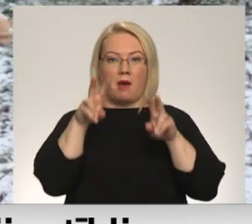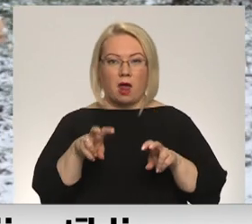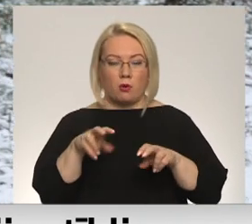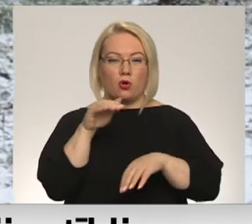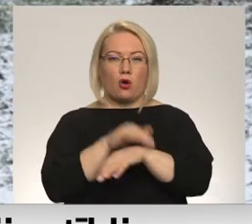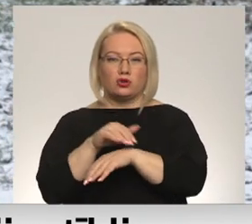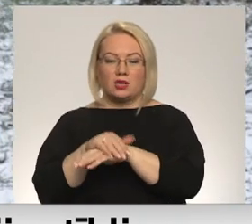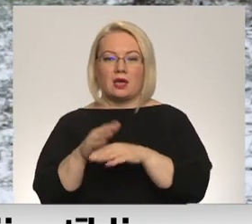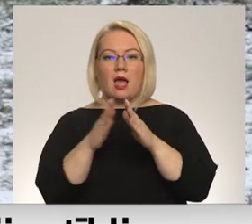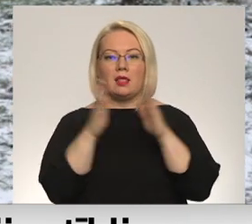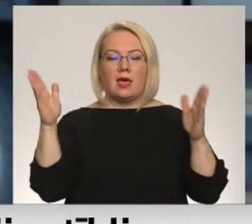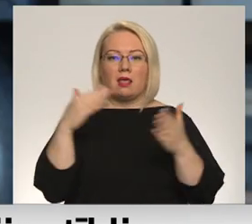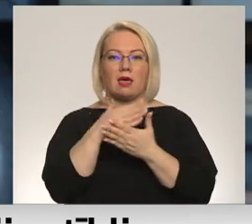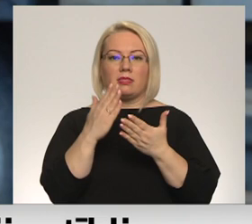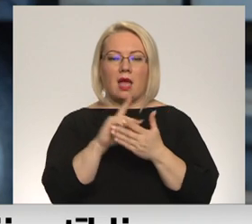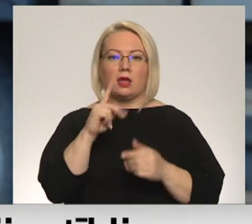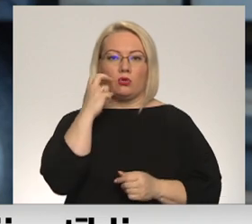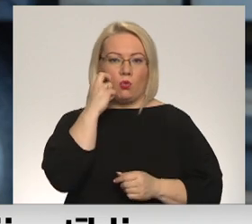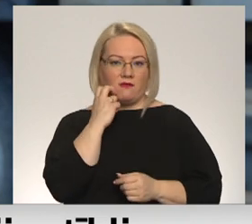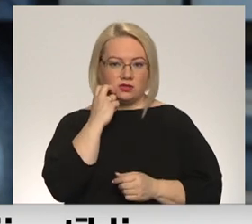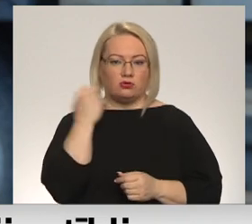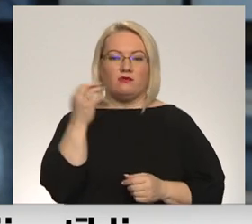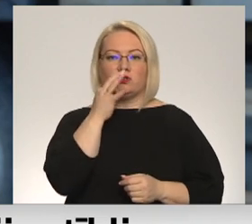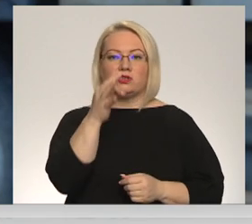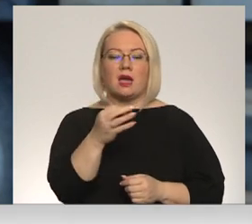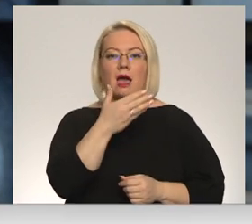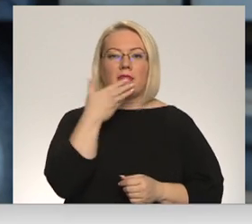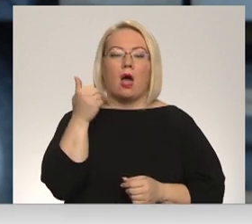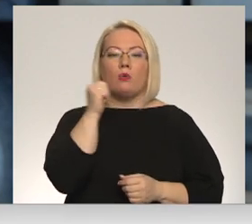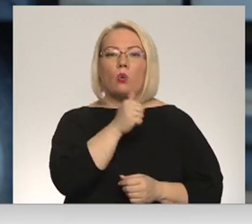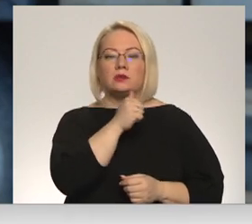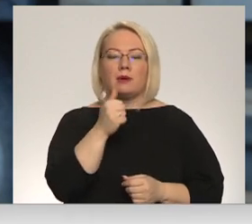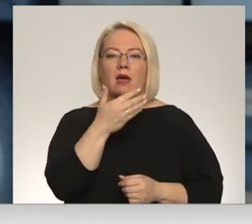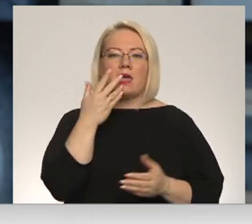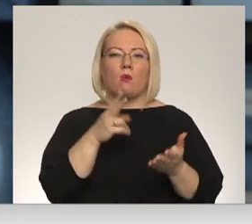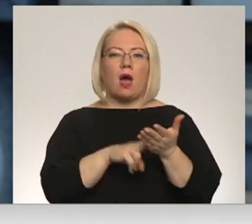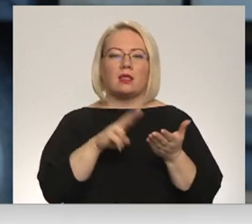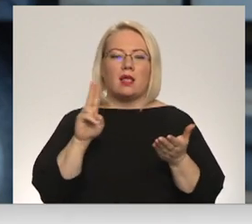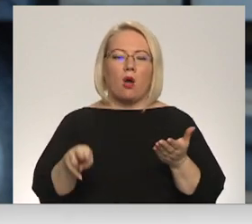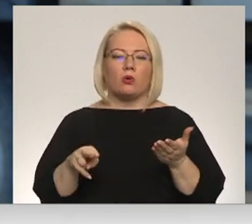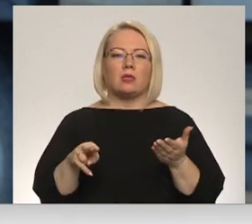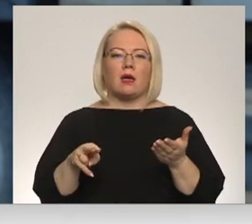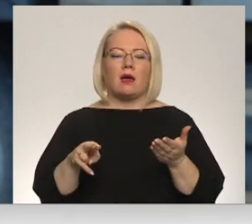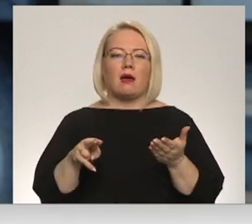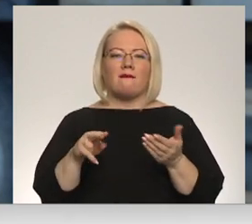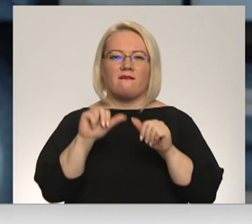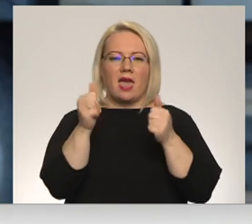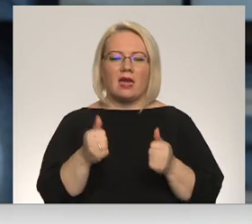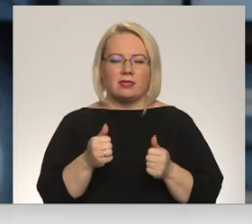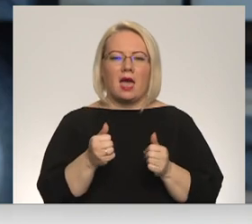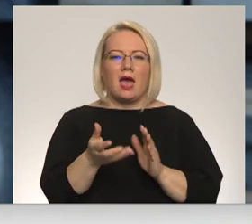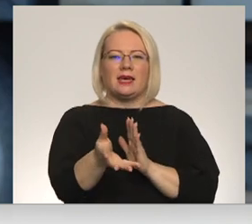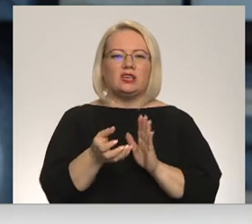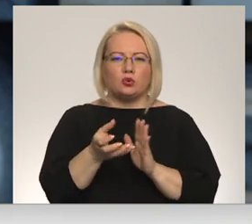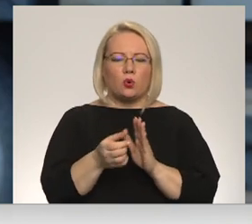liela daļa no tām ir novacojušas. Nav jau noslēpums, ka nelegālā veidā viņam izsūknēs šīs tvērtnes. Šīs tvērtnes